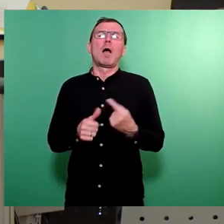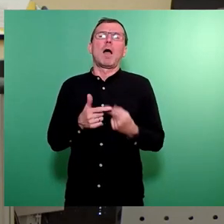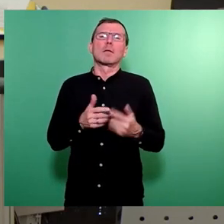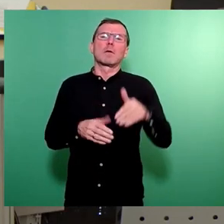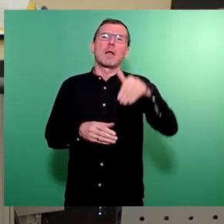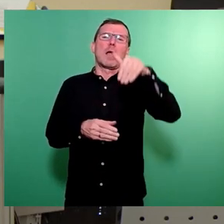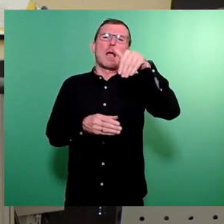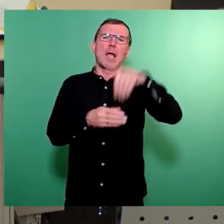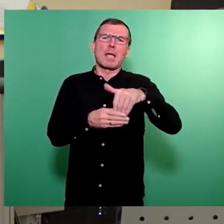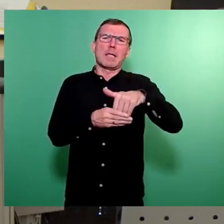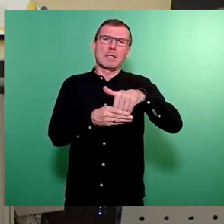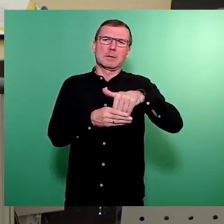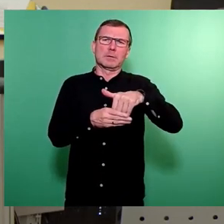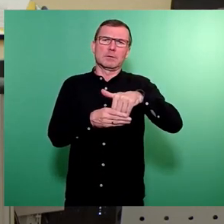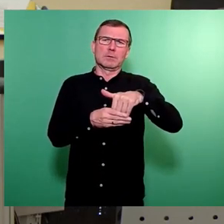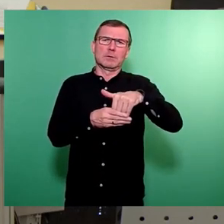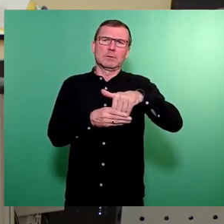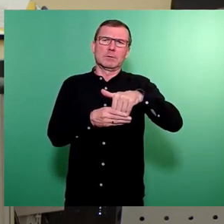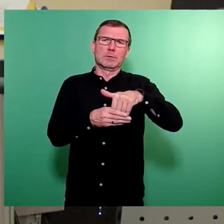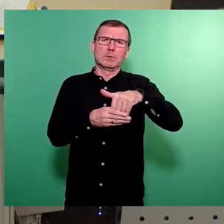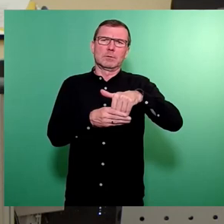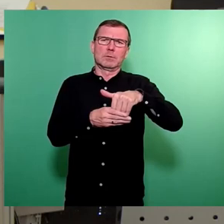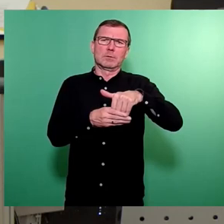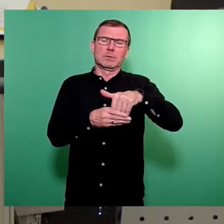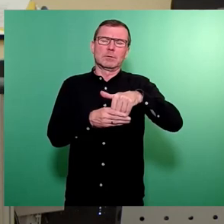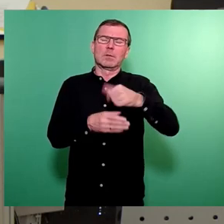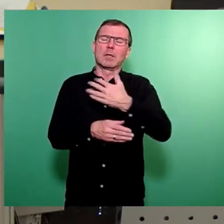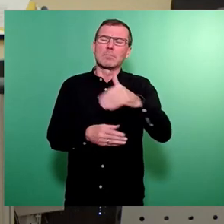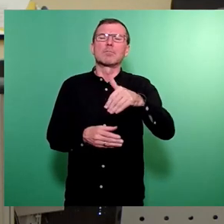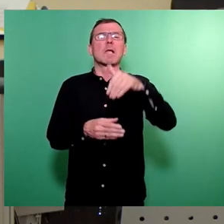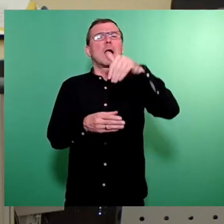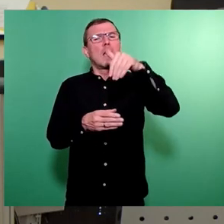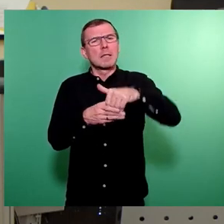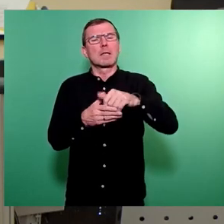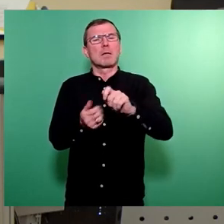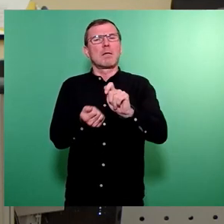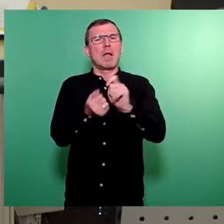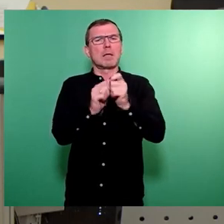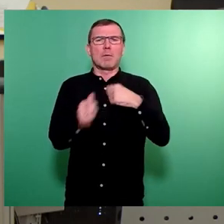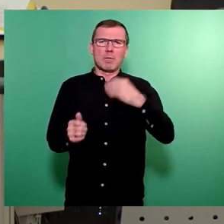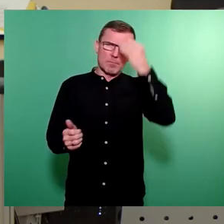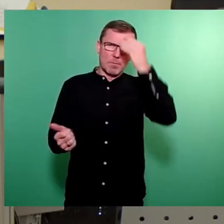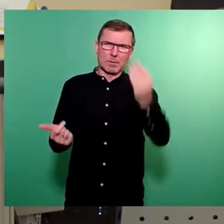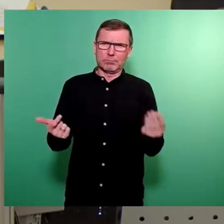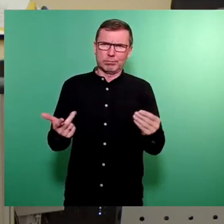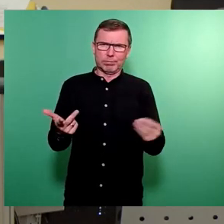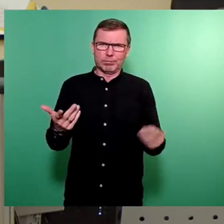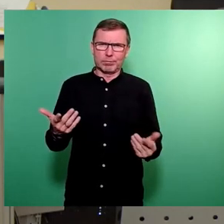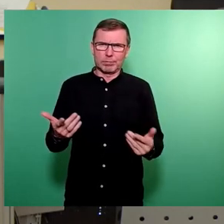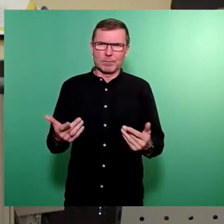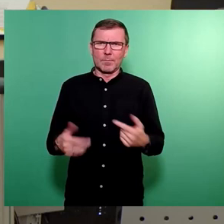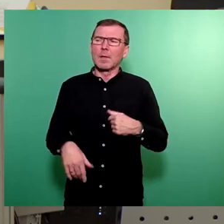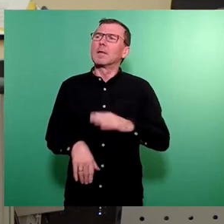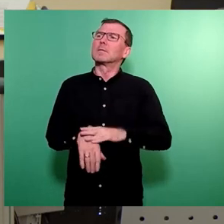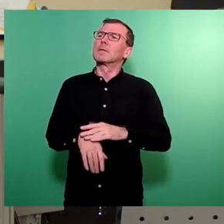Anmerkungen. Dafür ist jetzt die Zeit nicht mehr